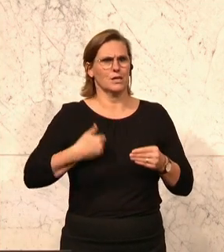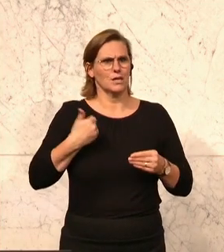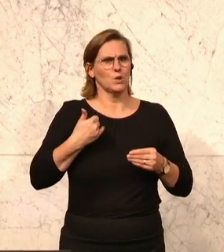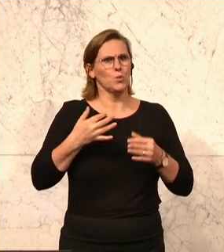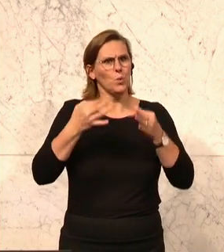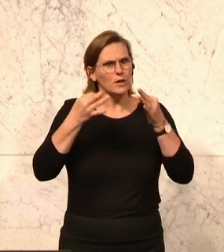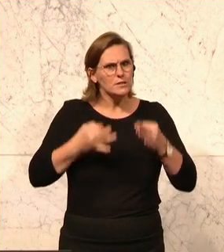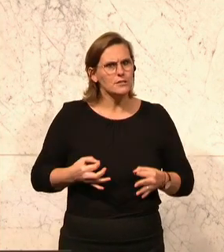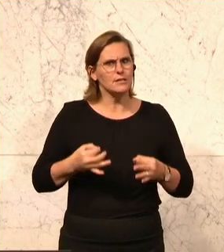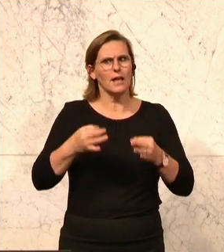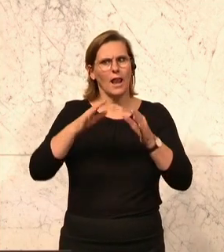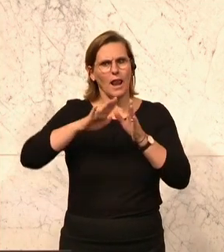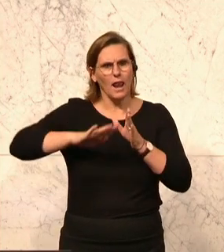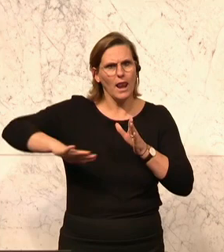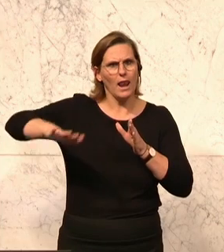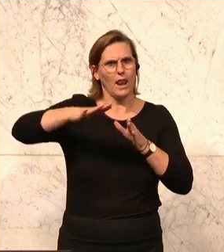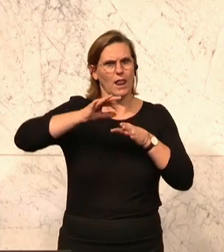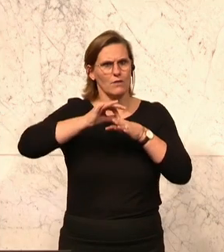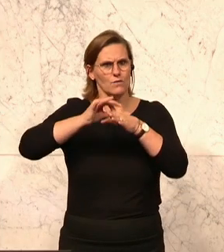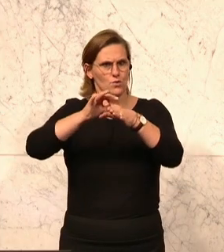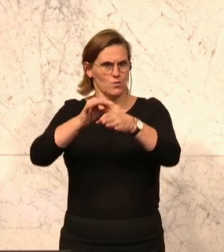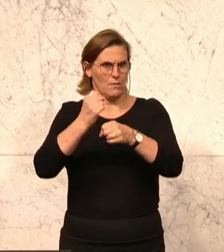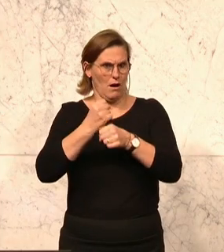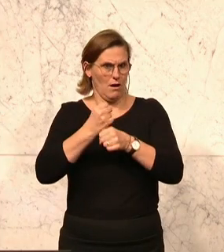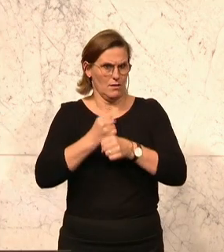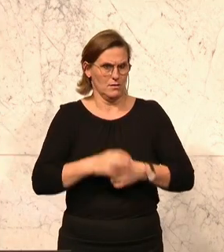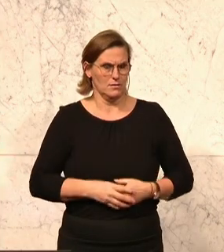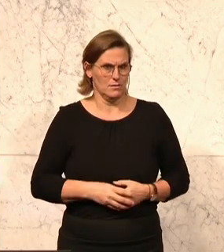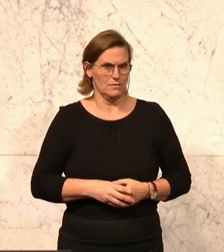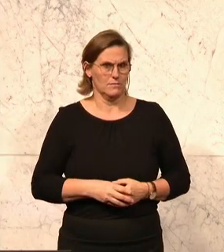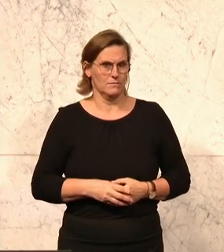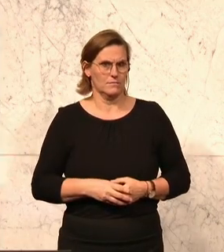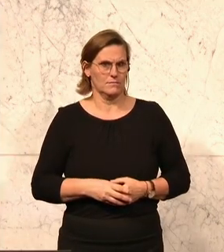geführt hat und führt. Noch heute fragen mich